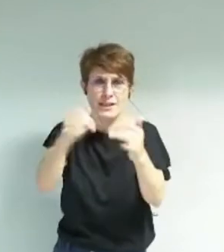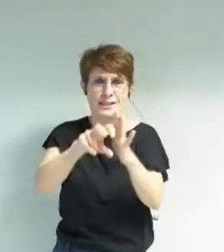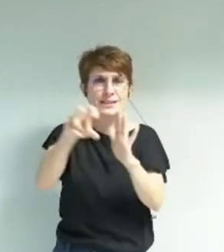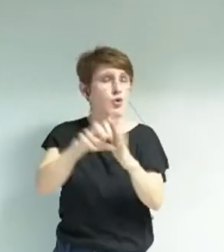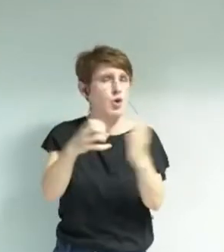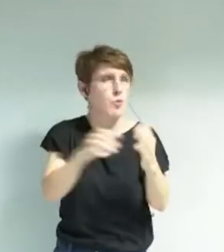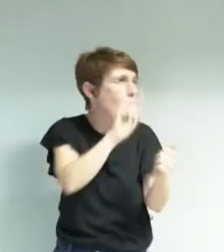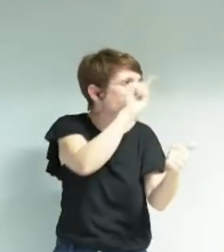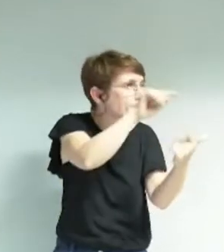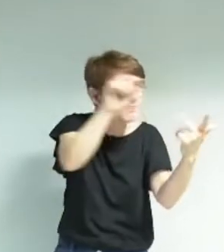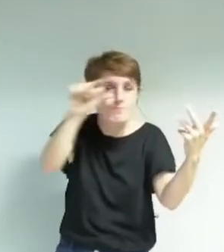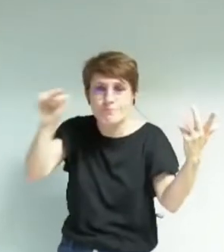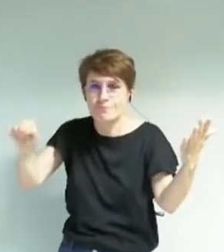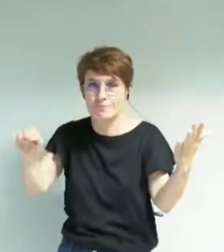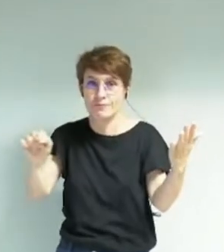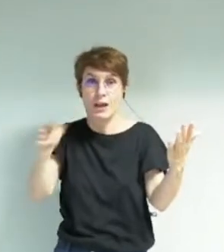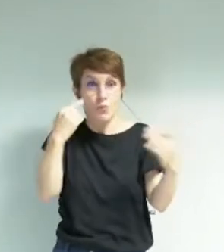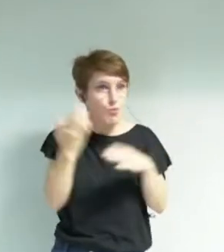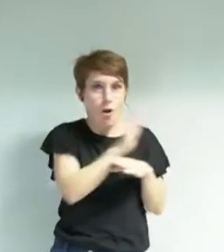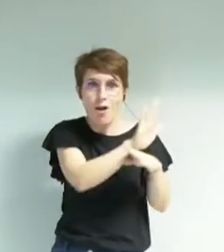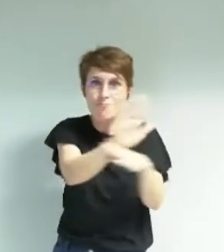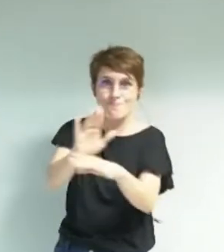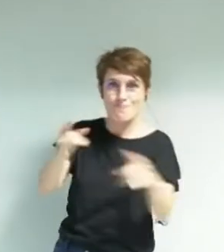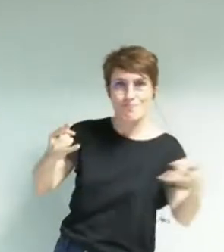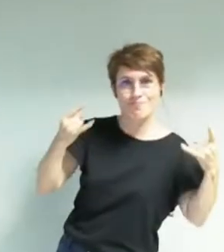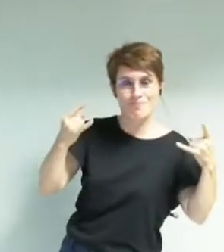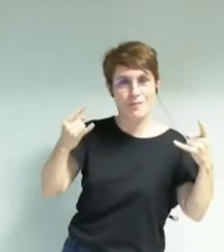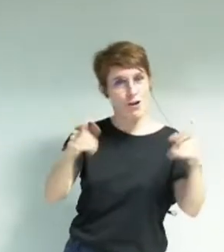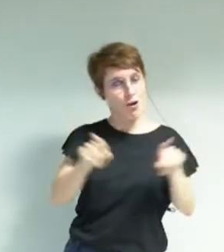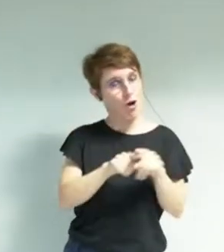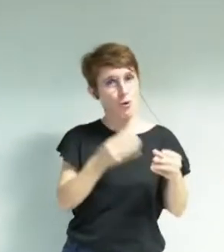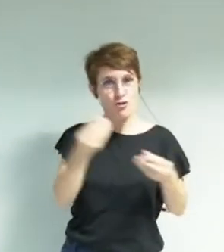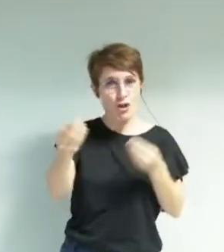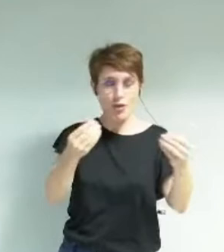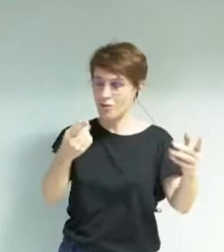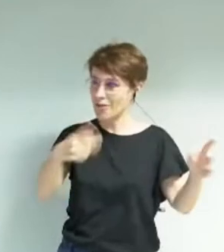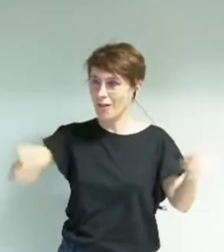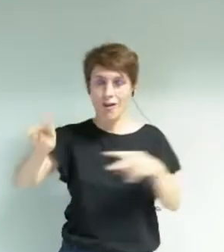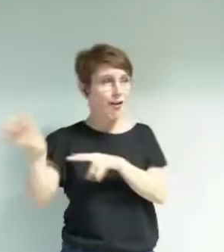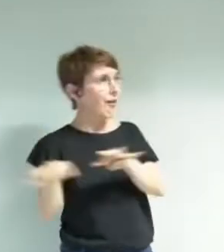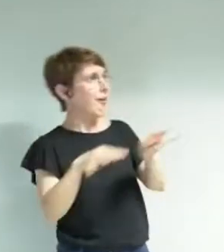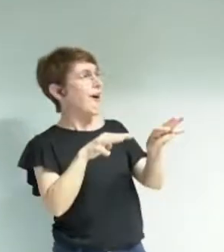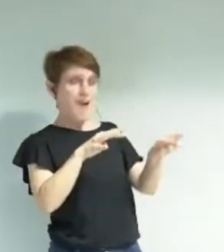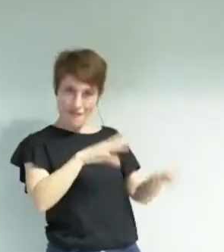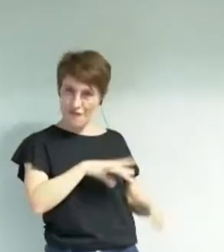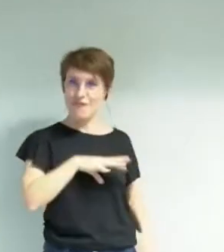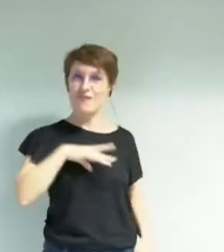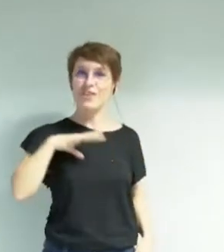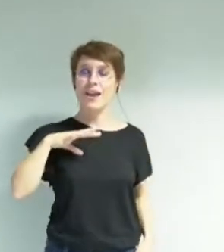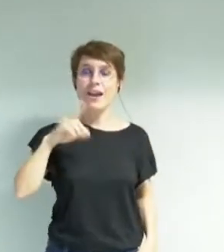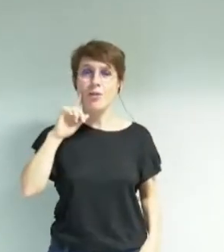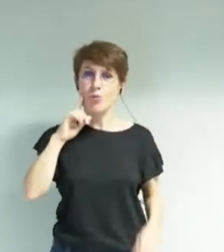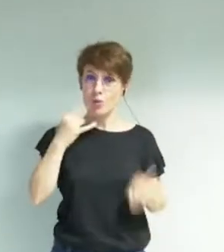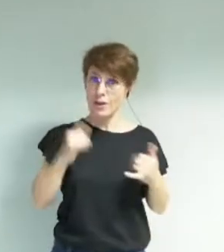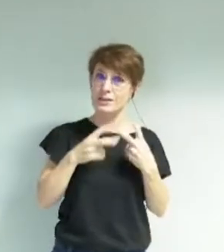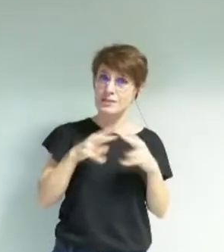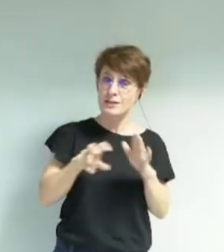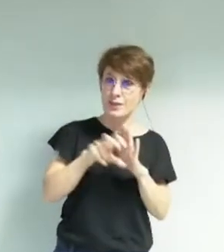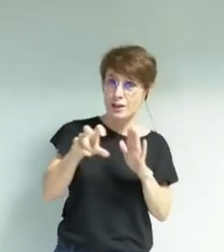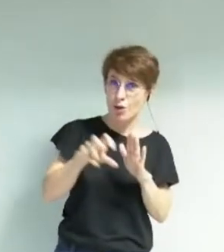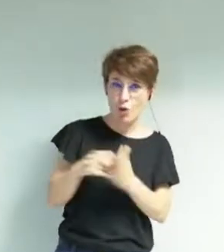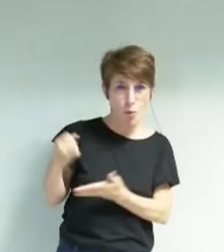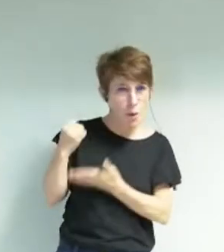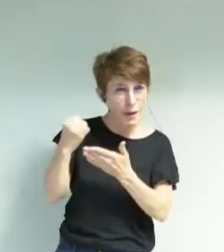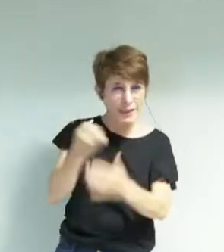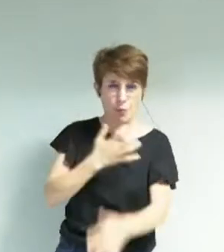et à nourrir un sentiment de fierté pour une ville qui dispose d'un patrimoine riche, unique